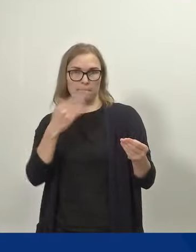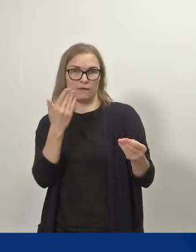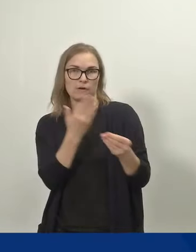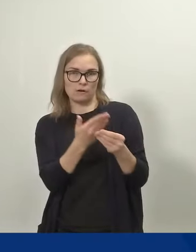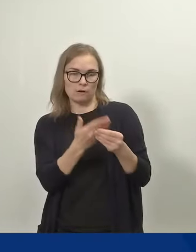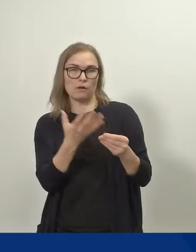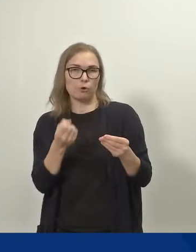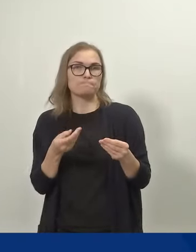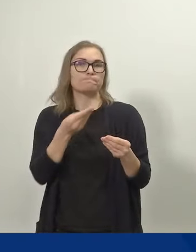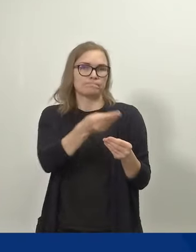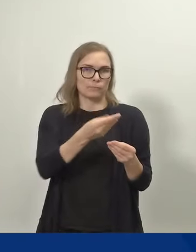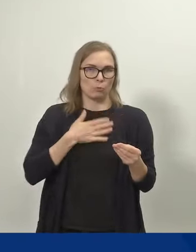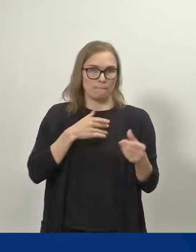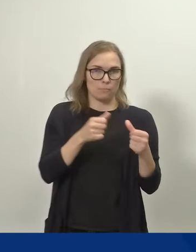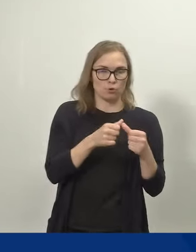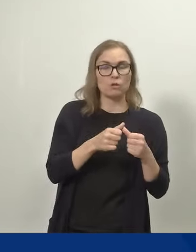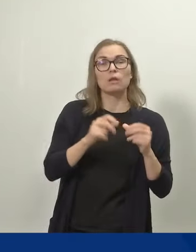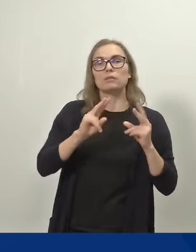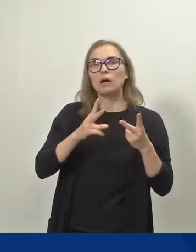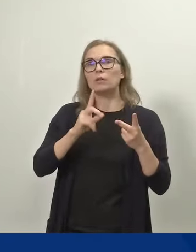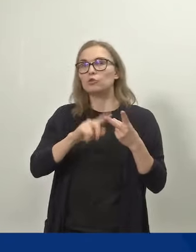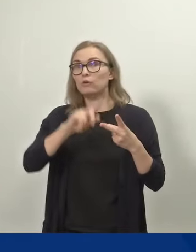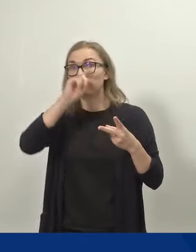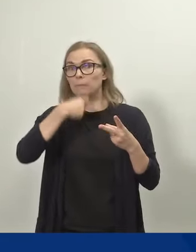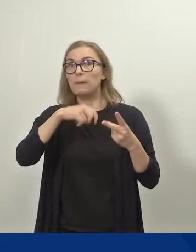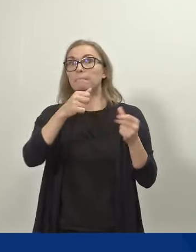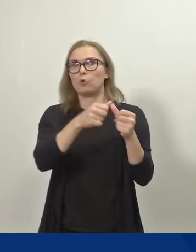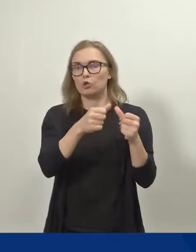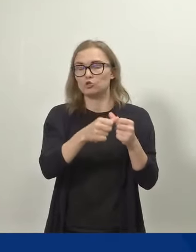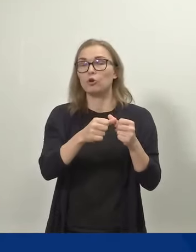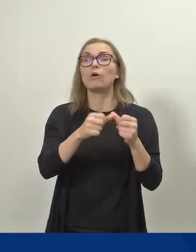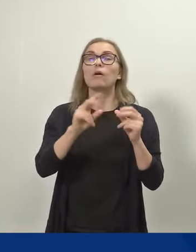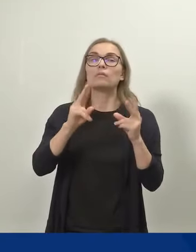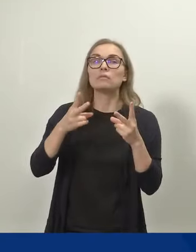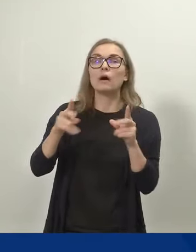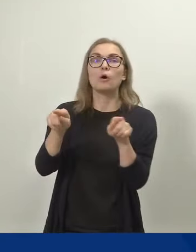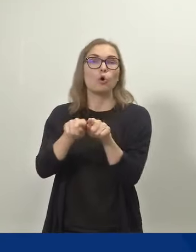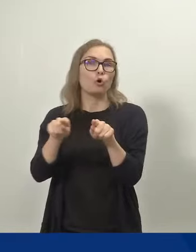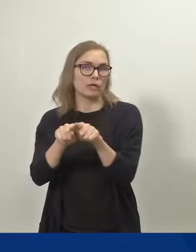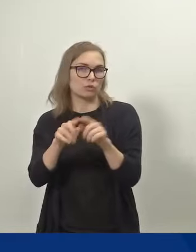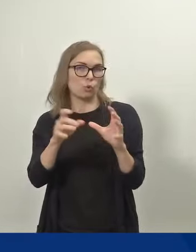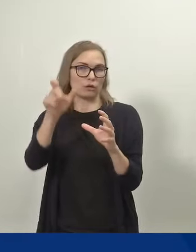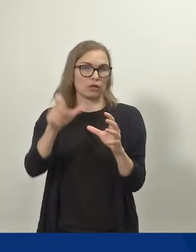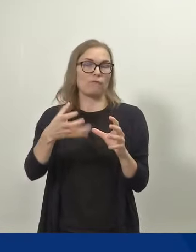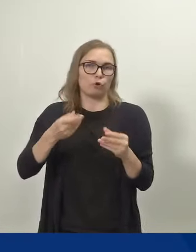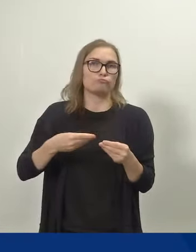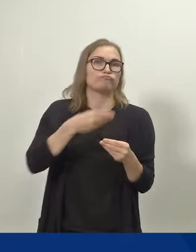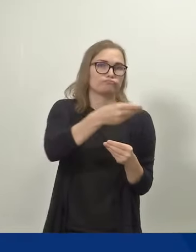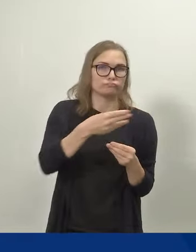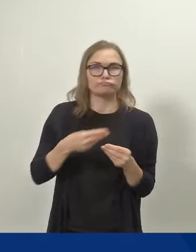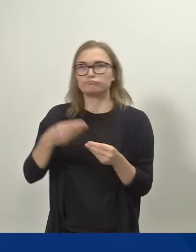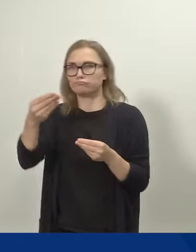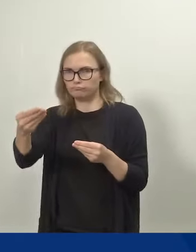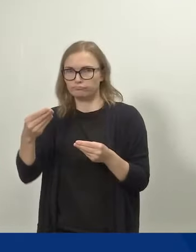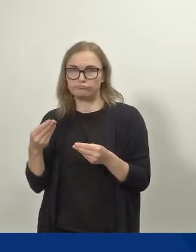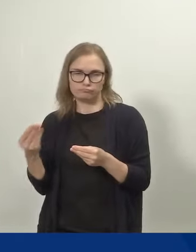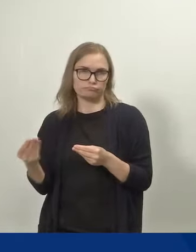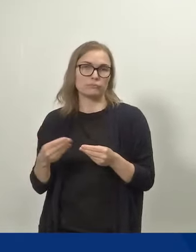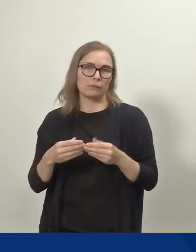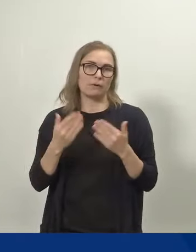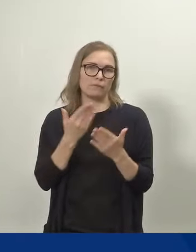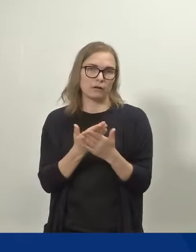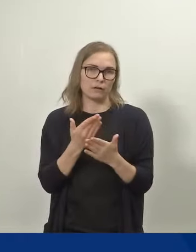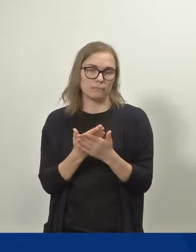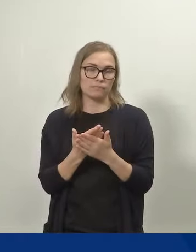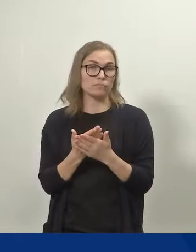puolisolleen, tai toisen vanhemman puolisolle, tai lapsen oheishuoltajalle. Perheen niin halutessa äidillä on